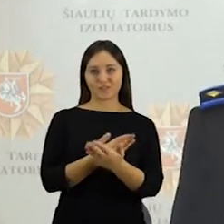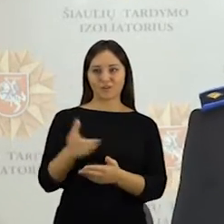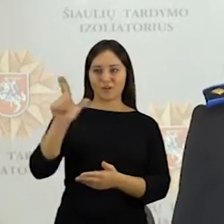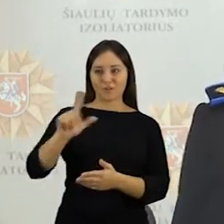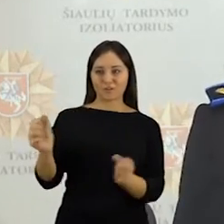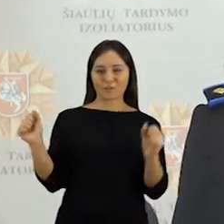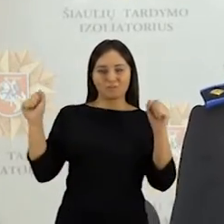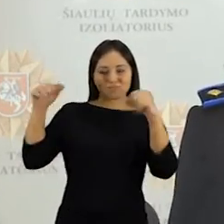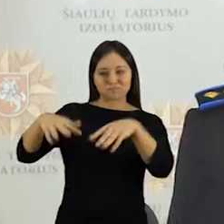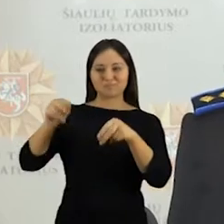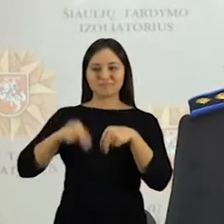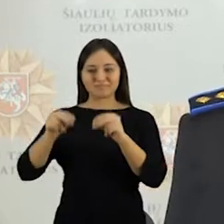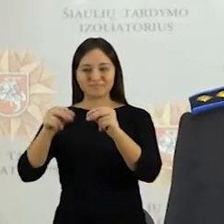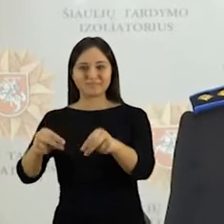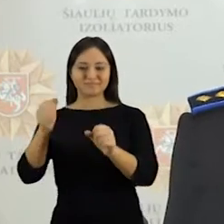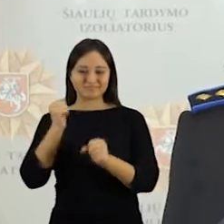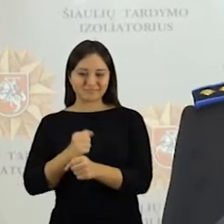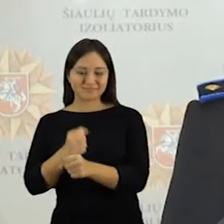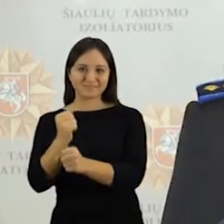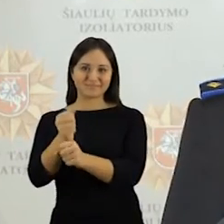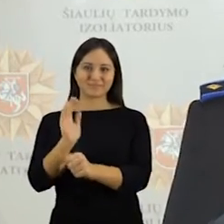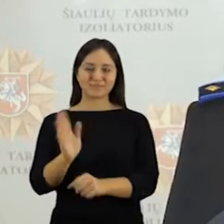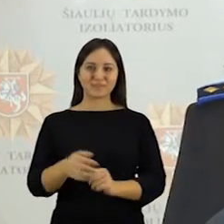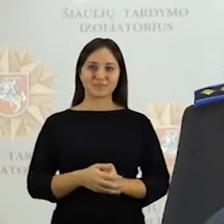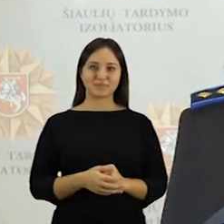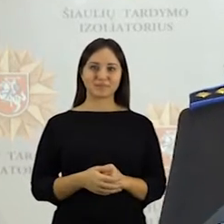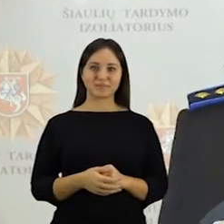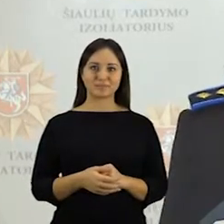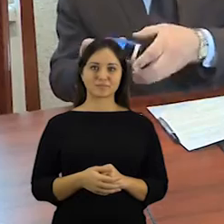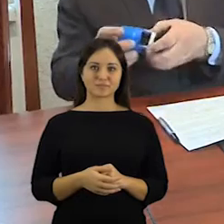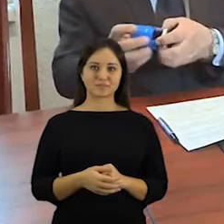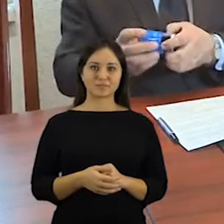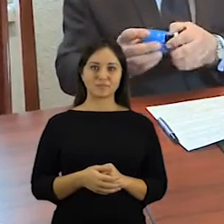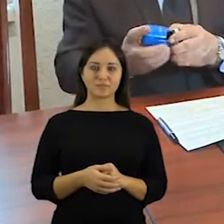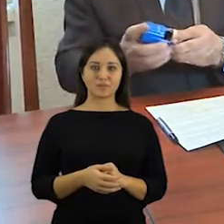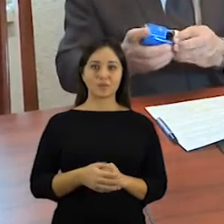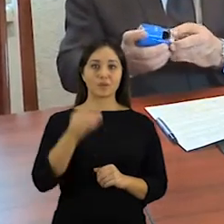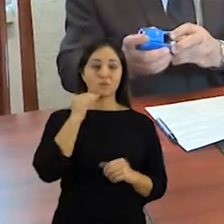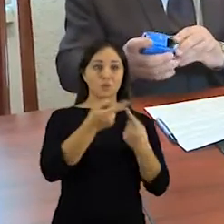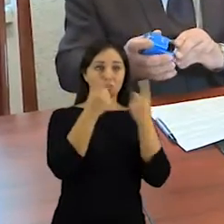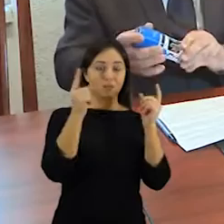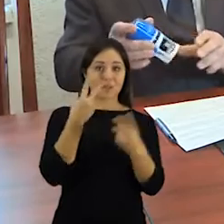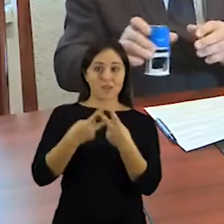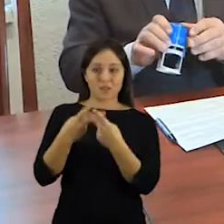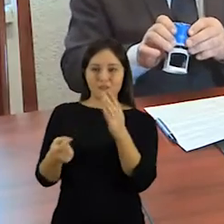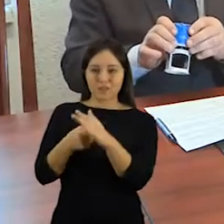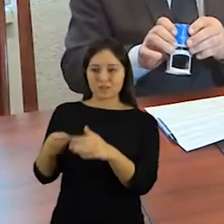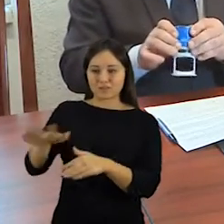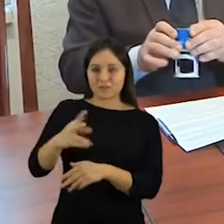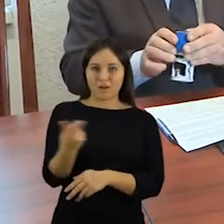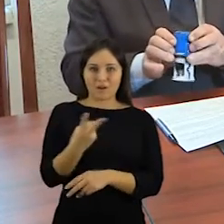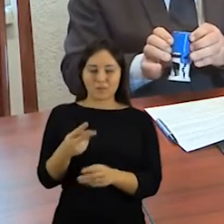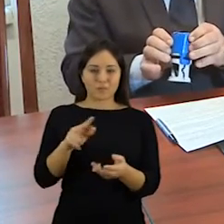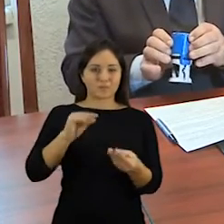mėgėjas, puls, tas lysvales ir vėl ten pradėsim tą veiklą. Užmėgsta Šiauliu universitetų ir tardymo izolatoriaus